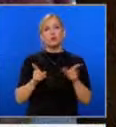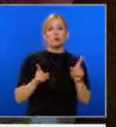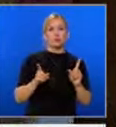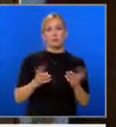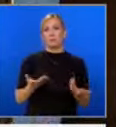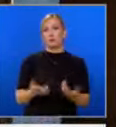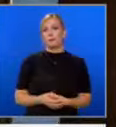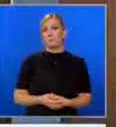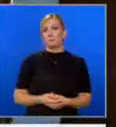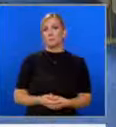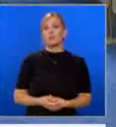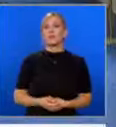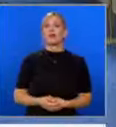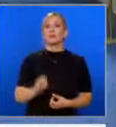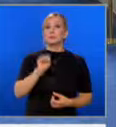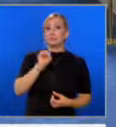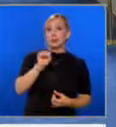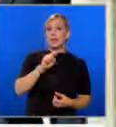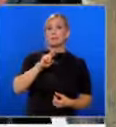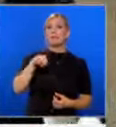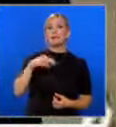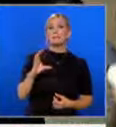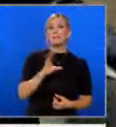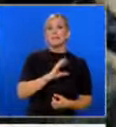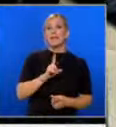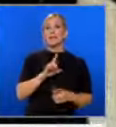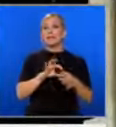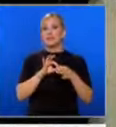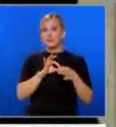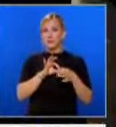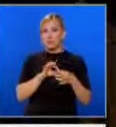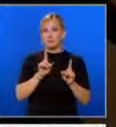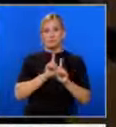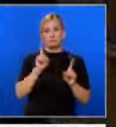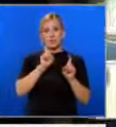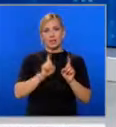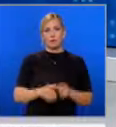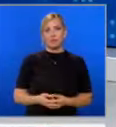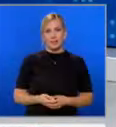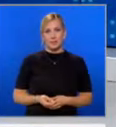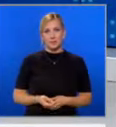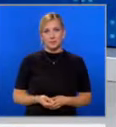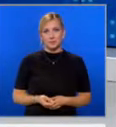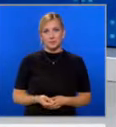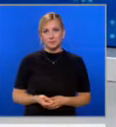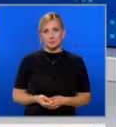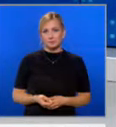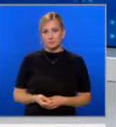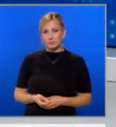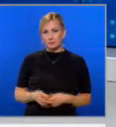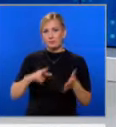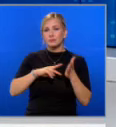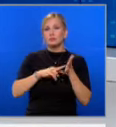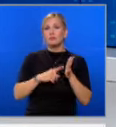От парламентарната група на ДПСЕ и независимите от движението не коментираха. Проектът